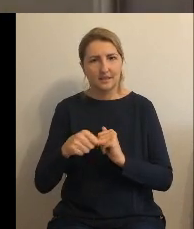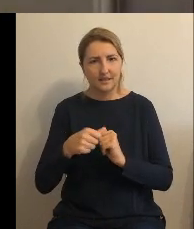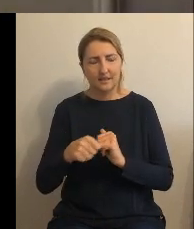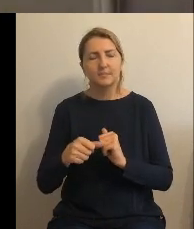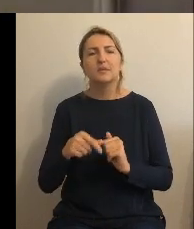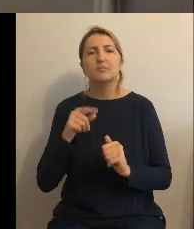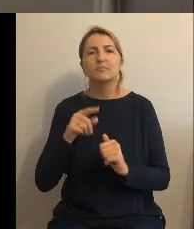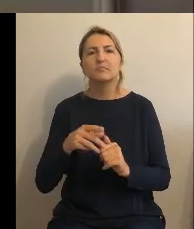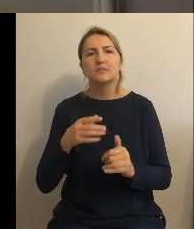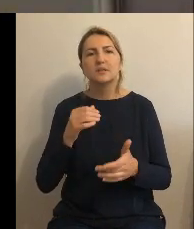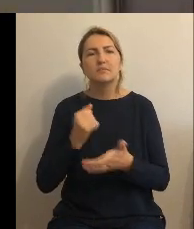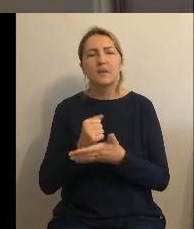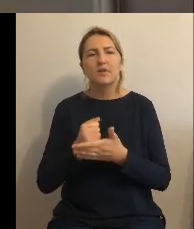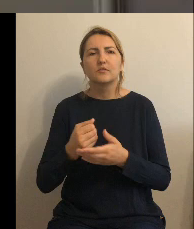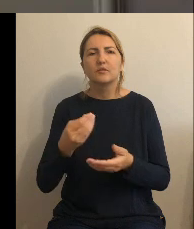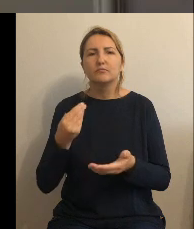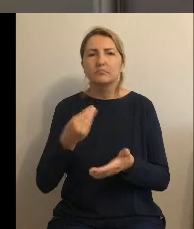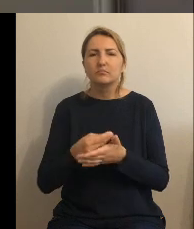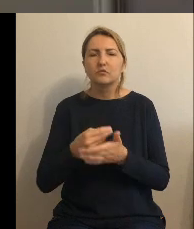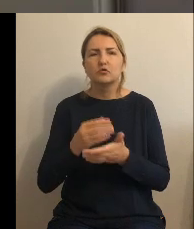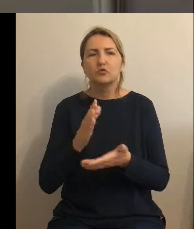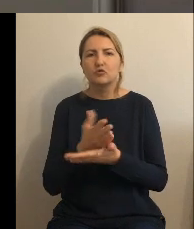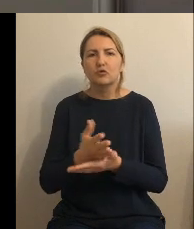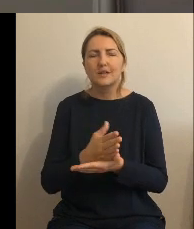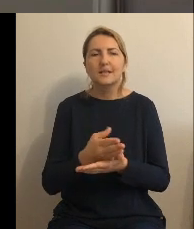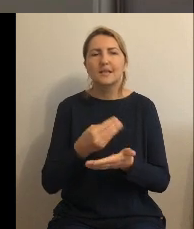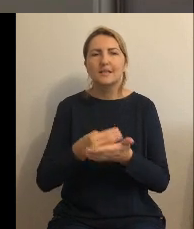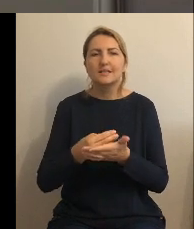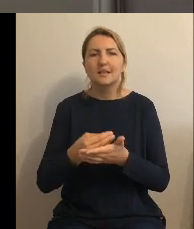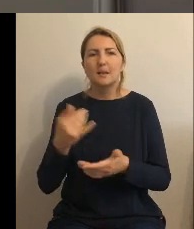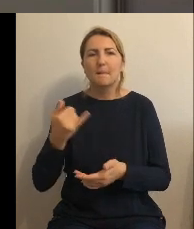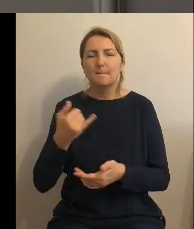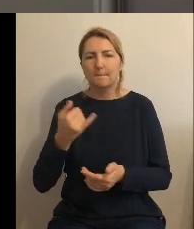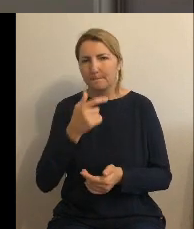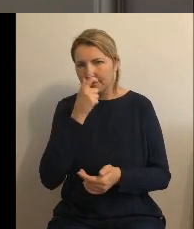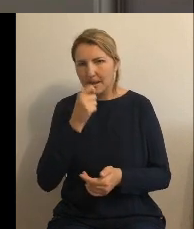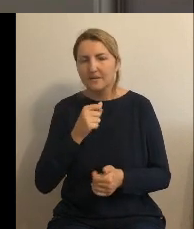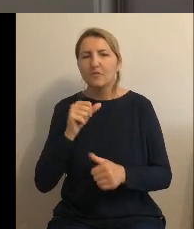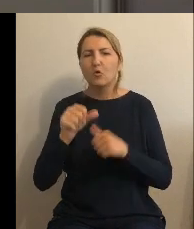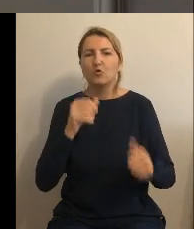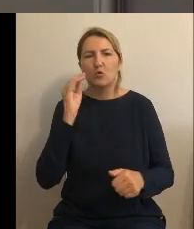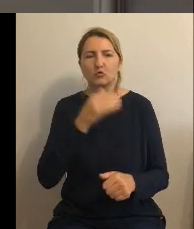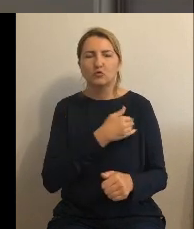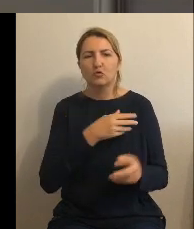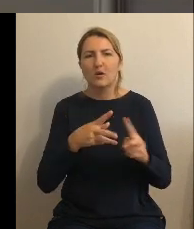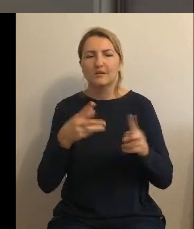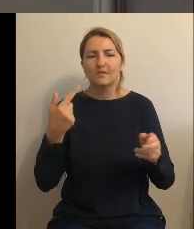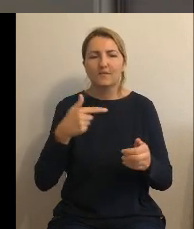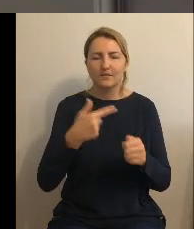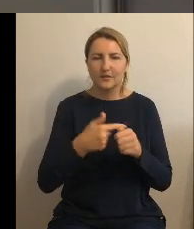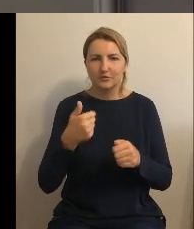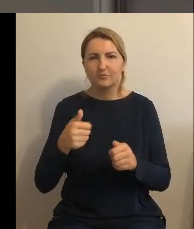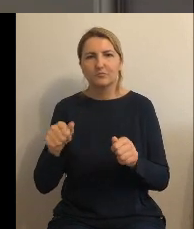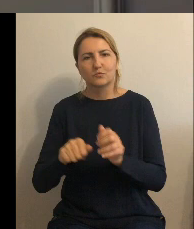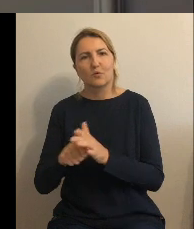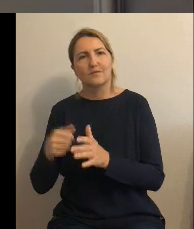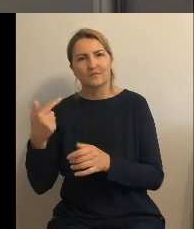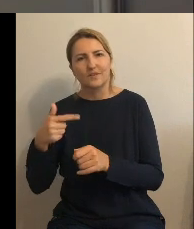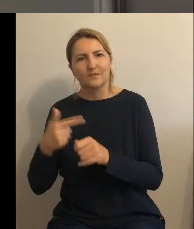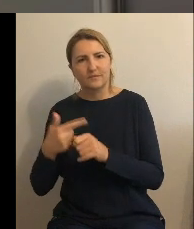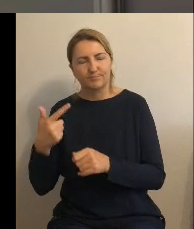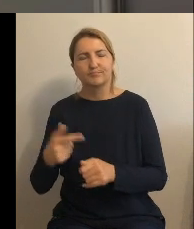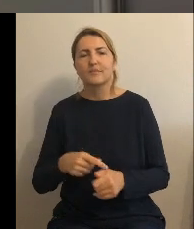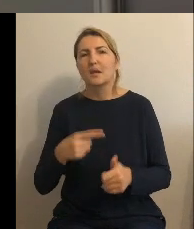Gruta w roku szkolnym 2021-2022. Uchwala się, co następuje. Paragraf pierwszy. Średnią cenę jednostki